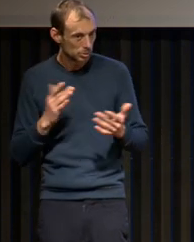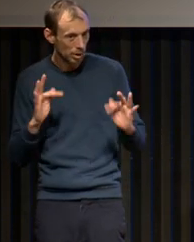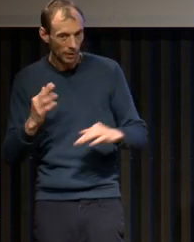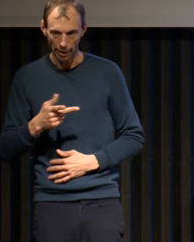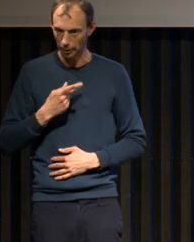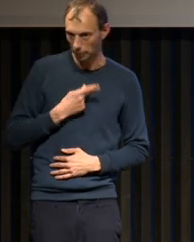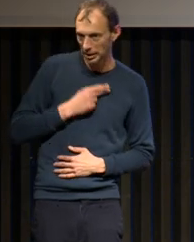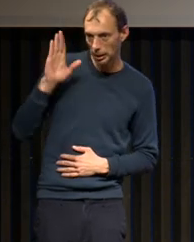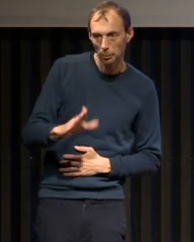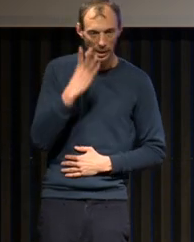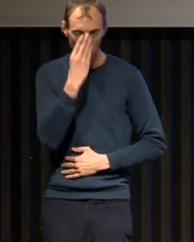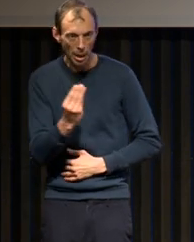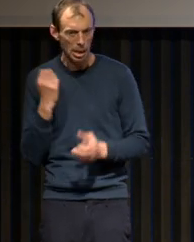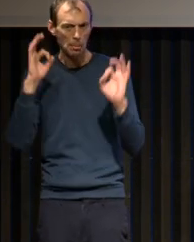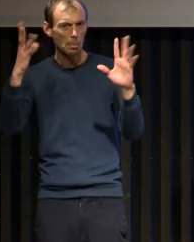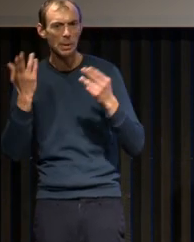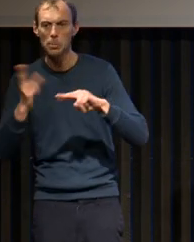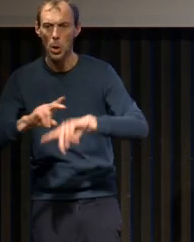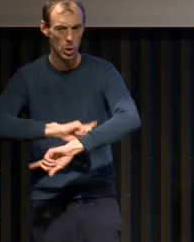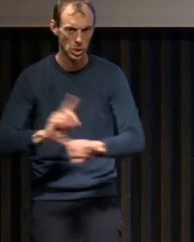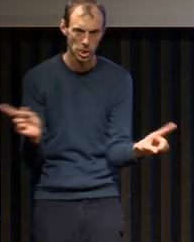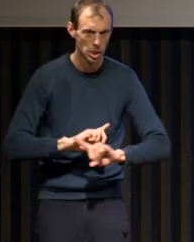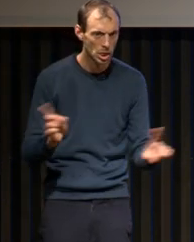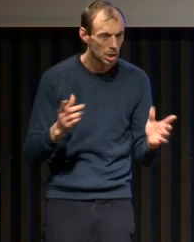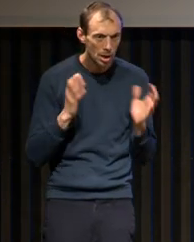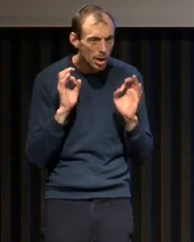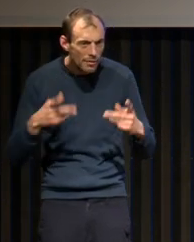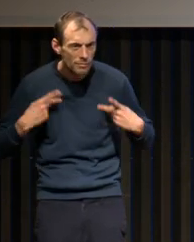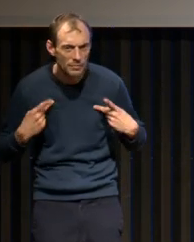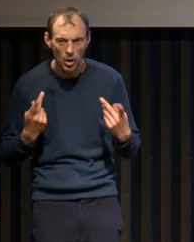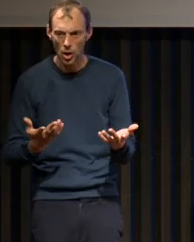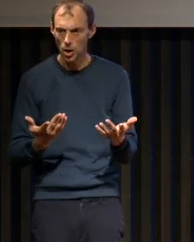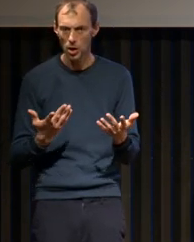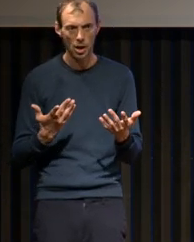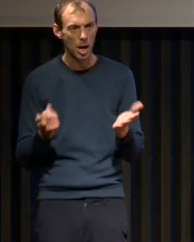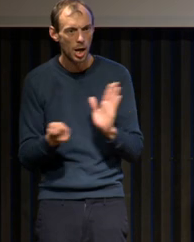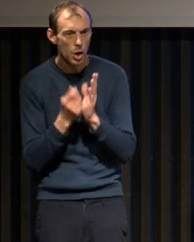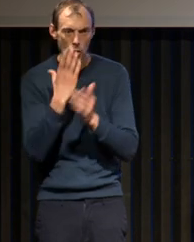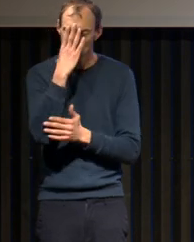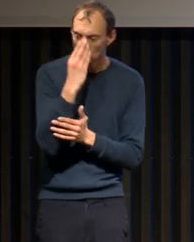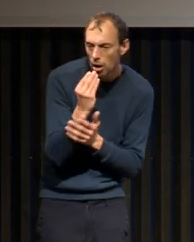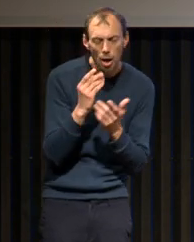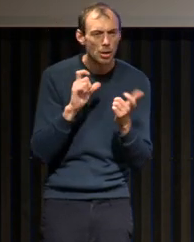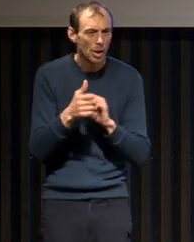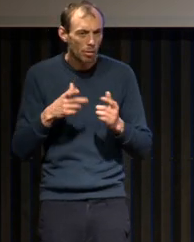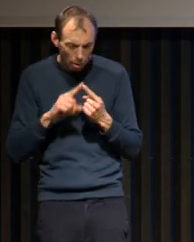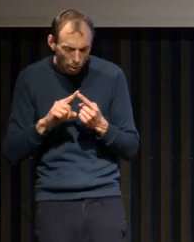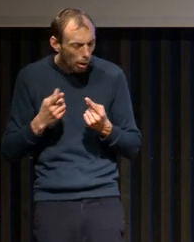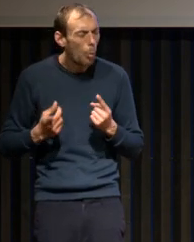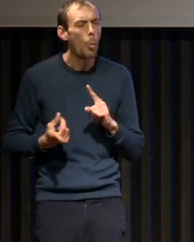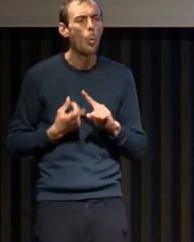que le sommeil n'est pas la mort. Le sommeil est la vie. pendant le sommeil, se passent des processus très importants pour être vivant. Mais jusque dans les années 50,